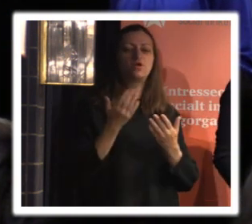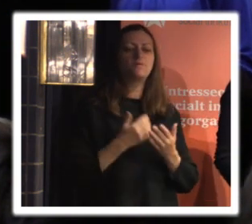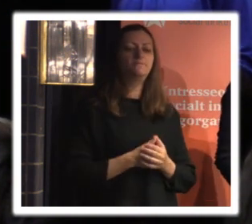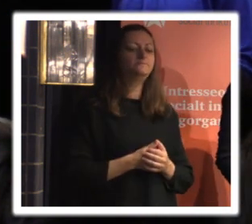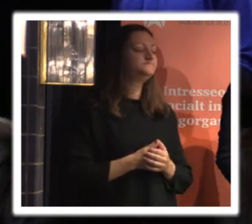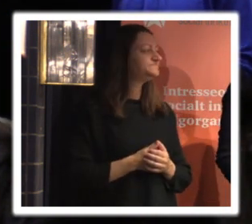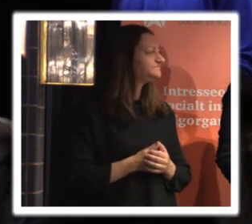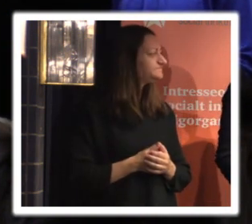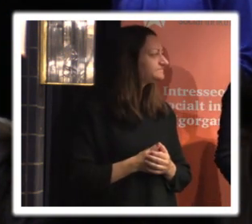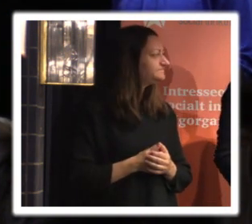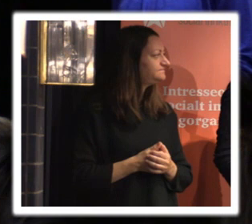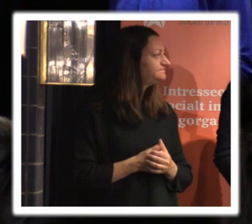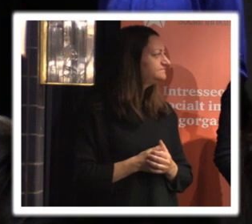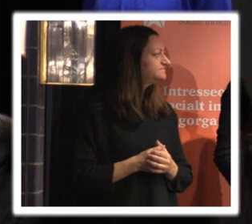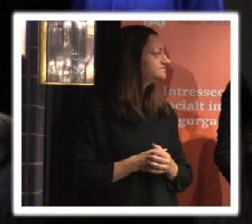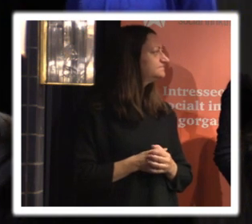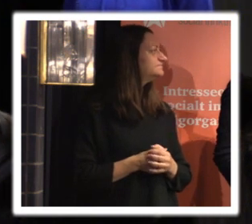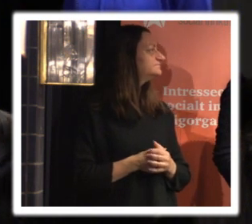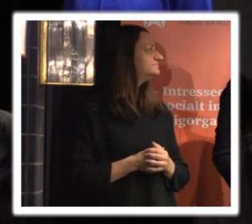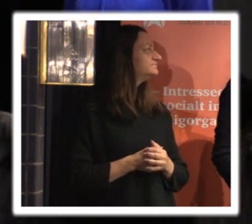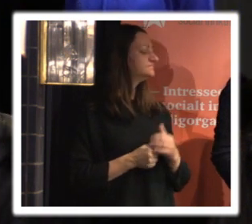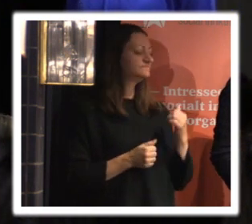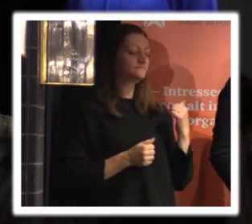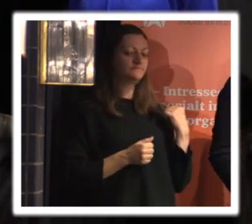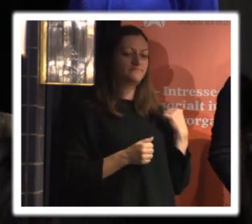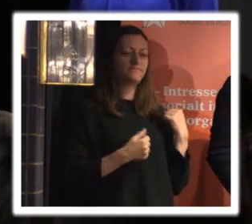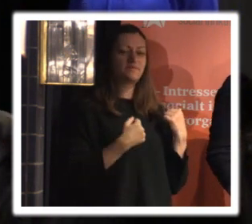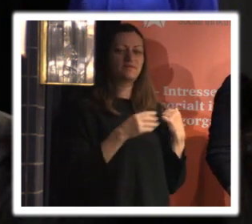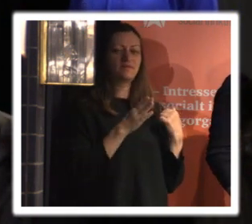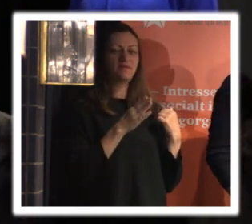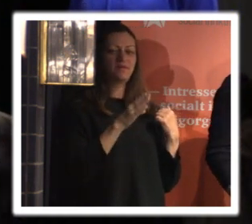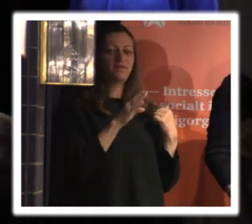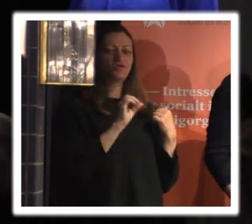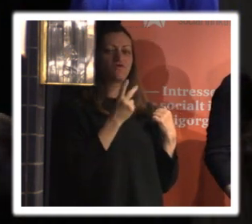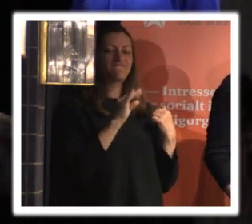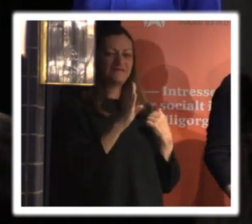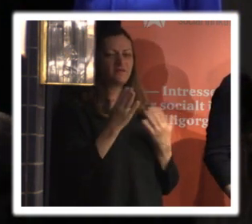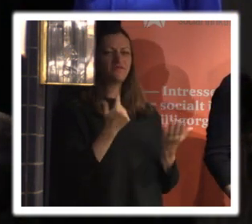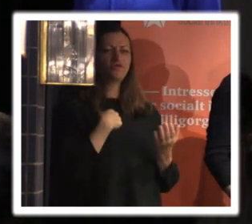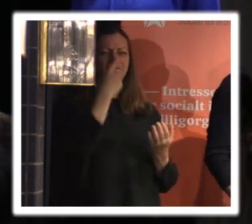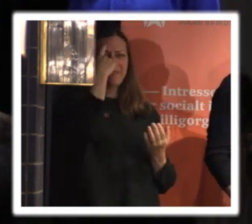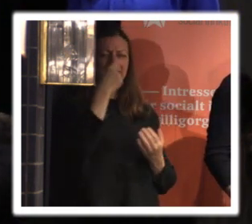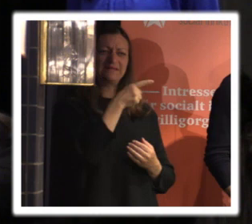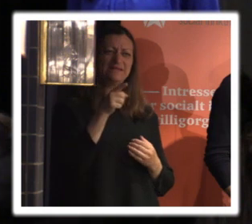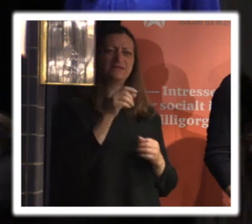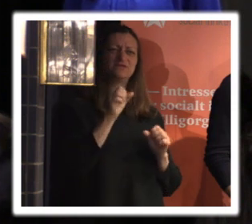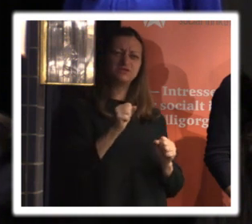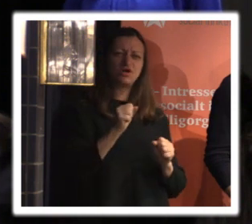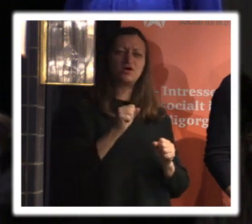och publiken och så innan vi går härifrån jag tänker att det ni ska ta med er hem till